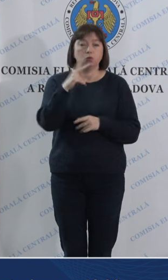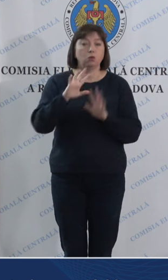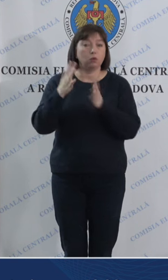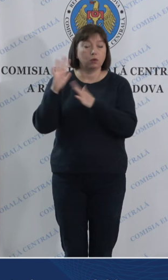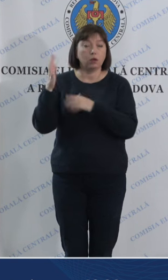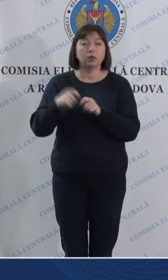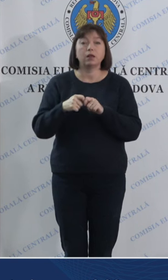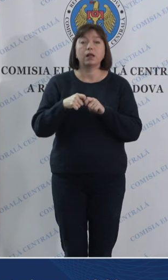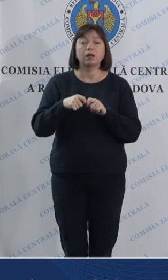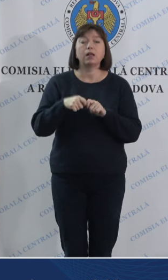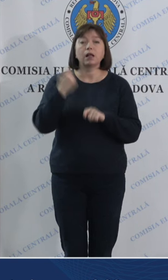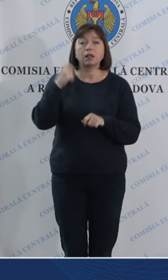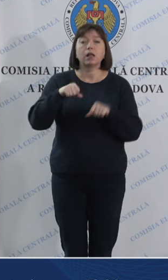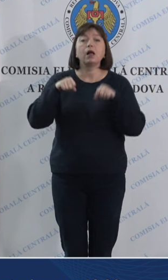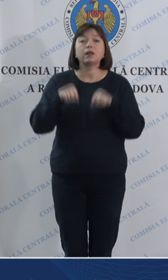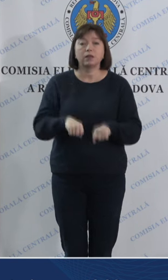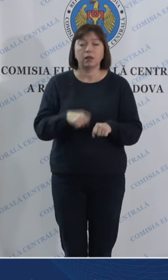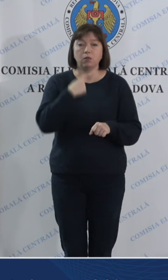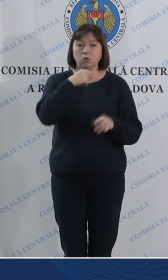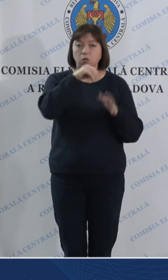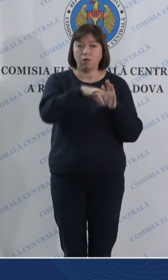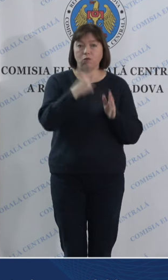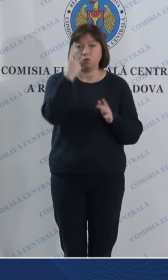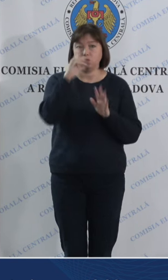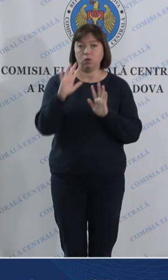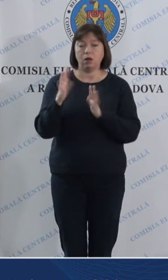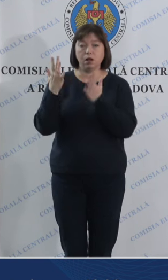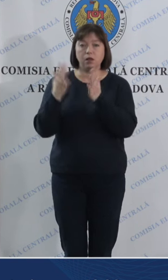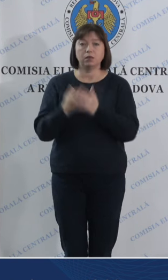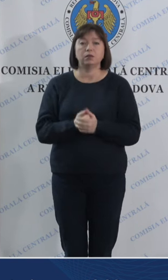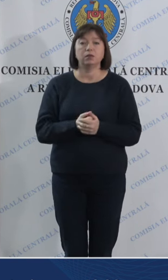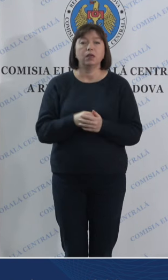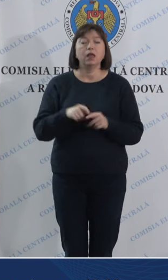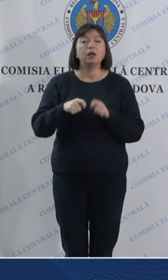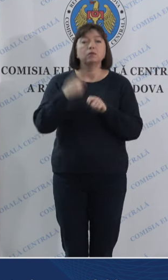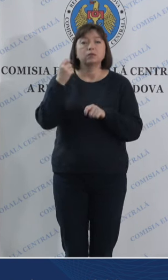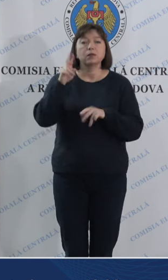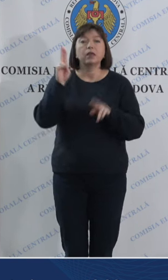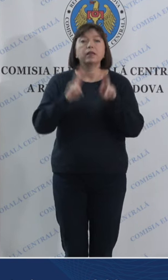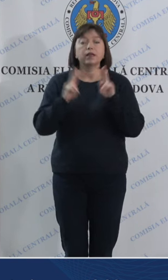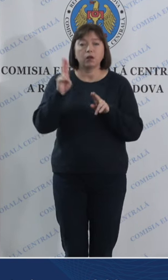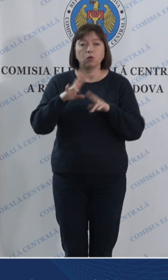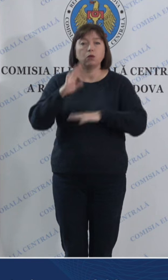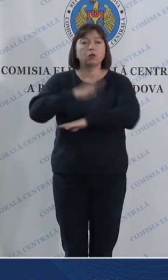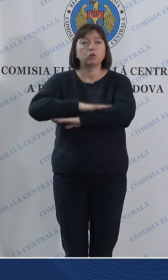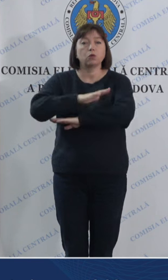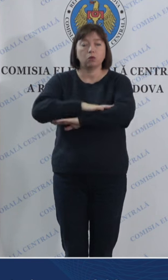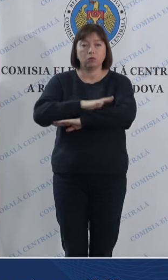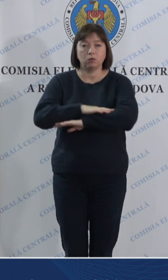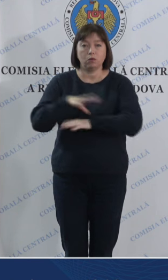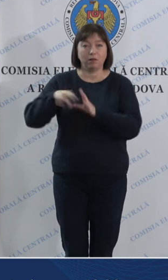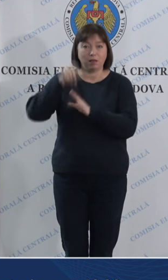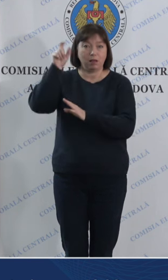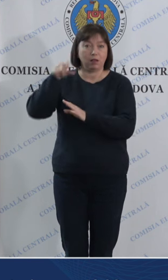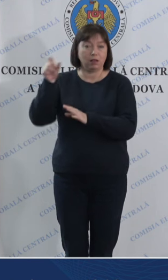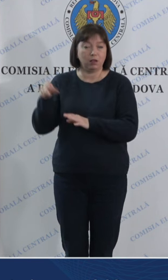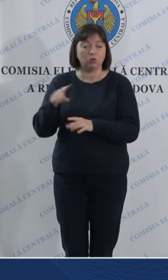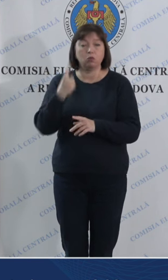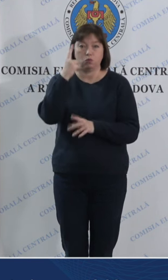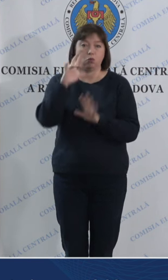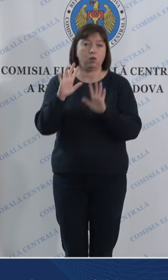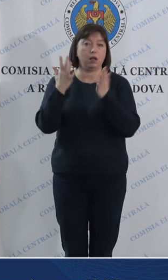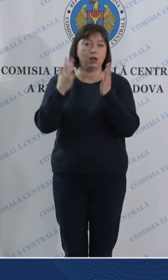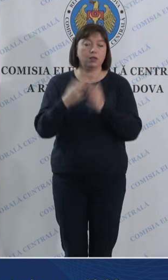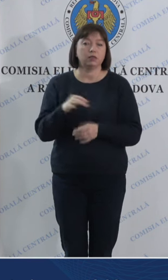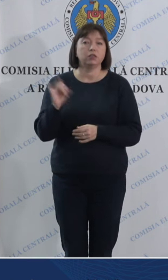încălcarea dreptului la vot un caz încălcarea regulilor de conduită de către un alegător un caz